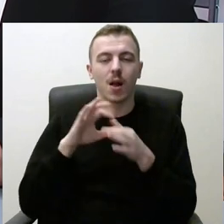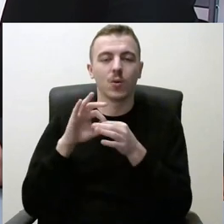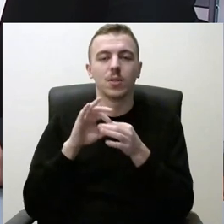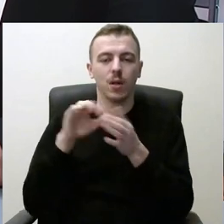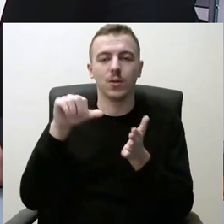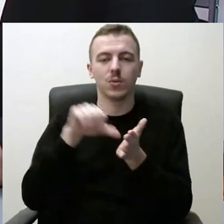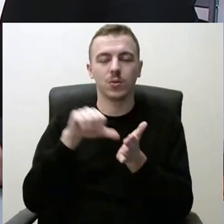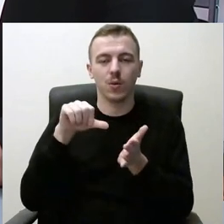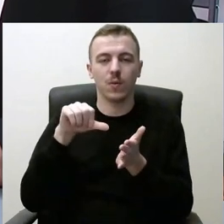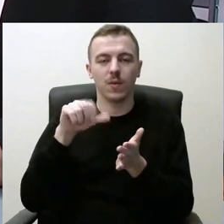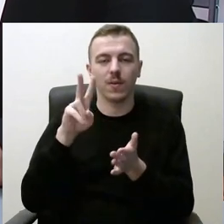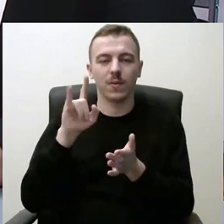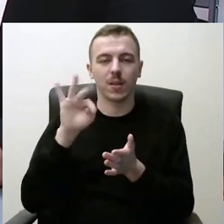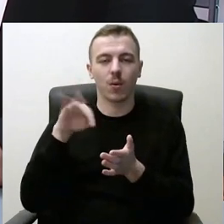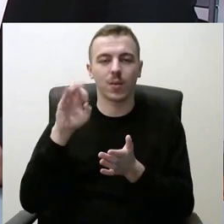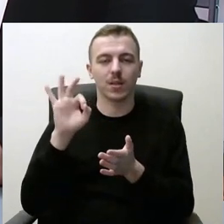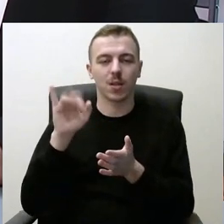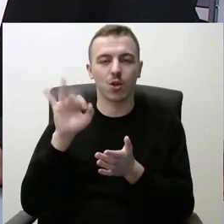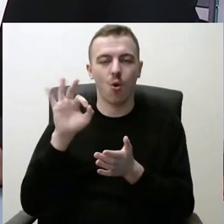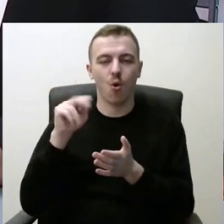atstovas Vytautas Jokužis,